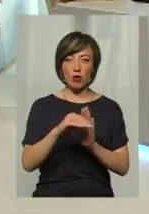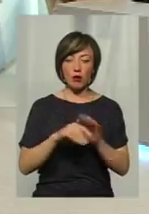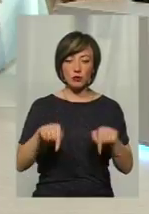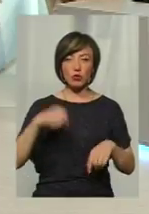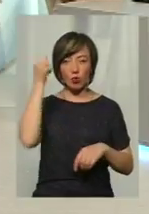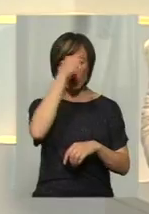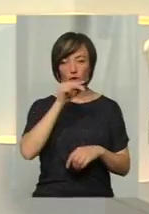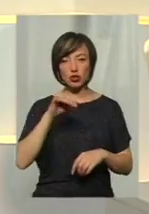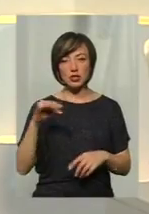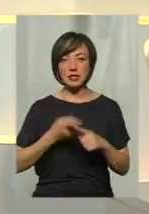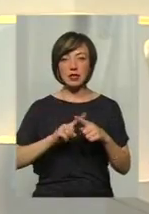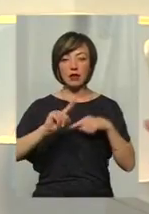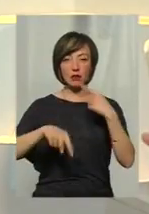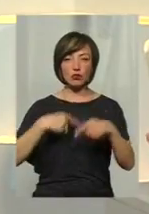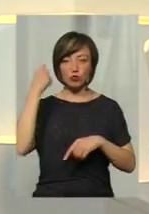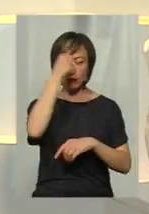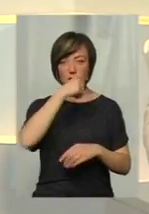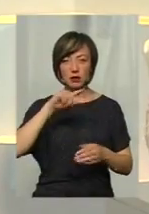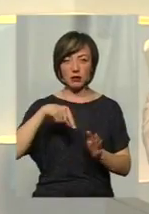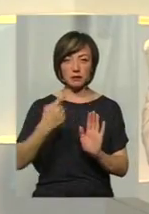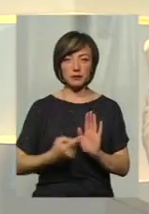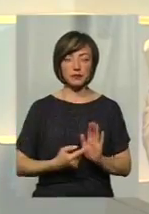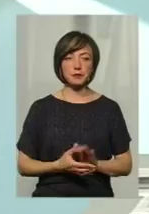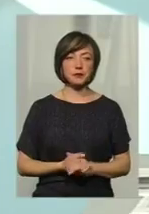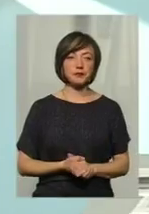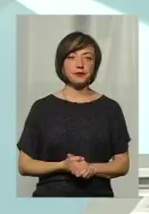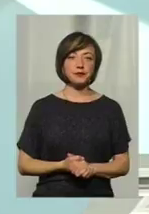року, чи все ж таки це вже будуть плани на наступний рік?